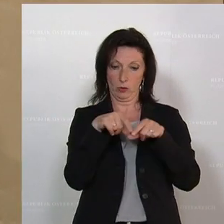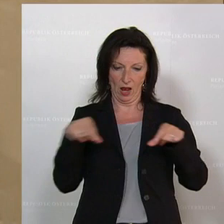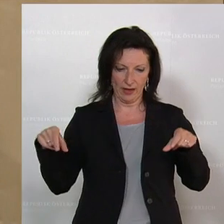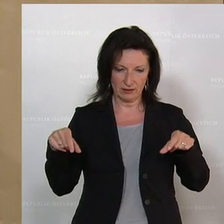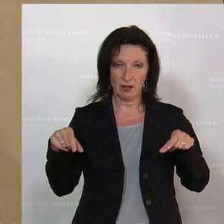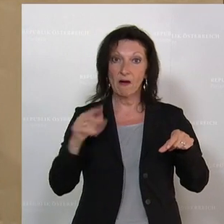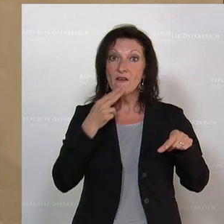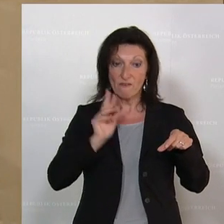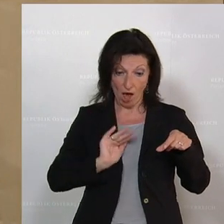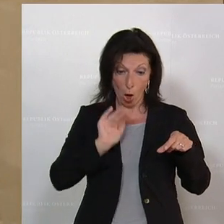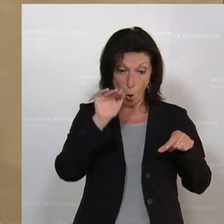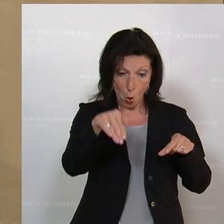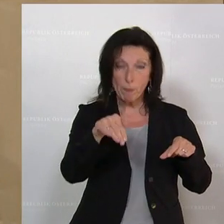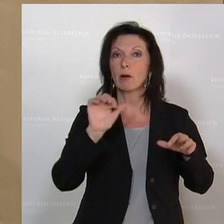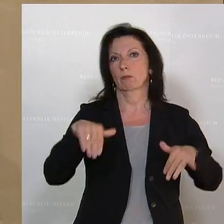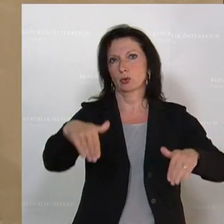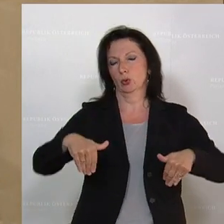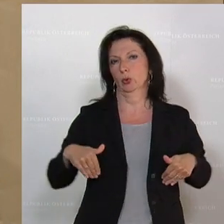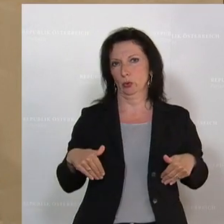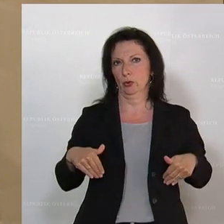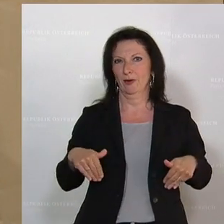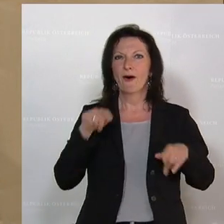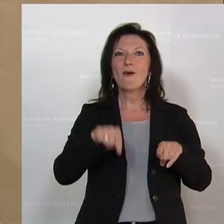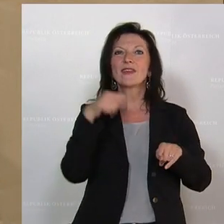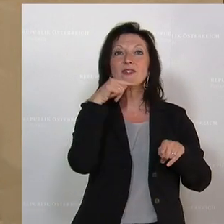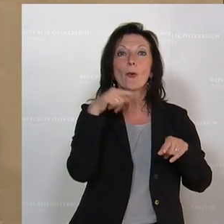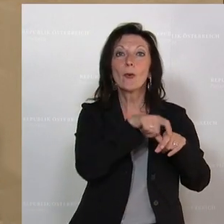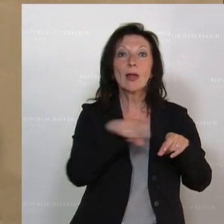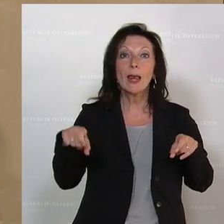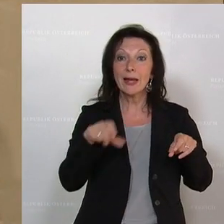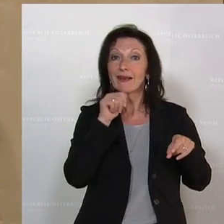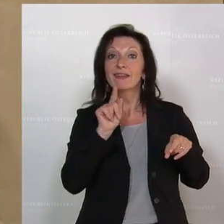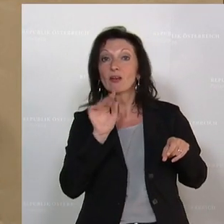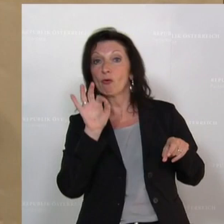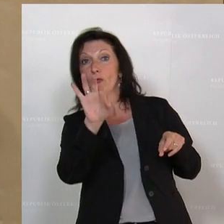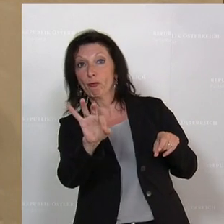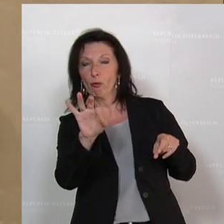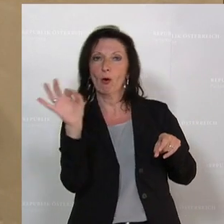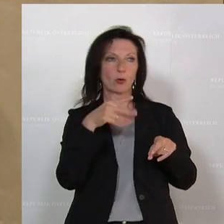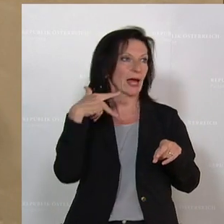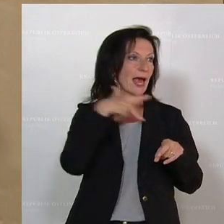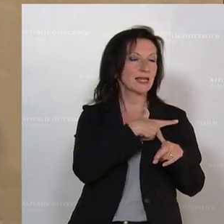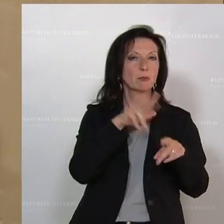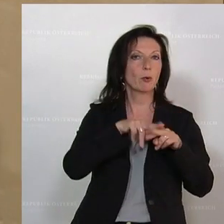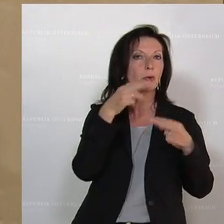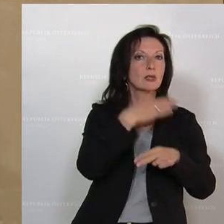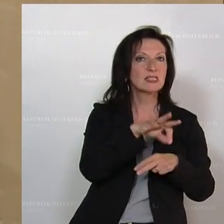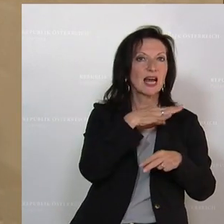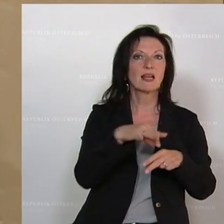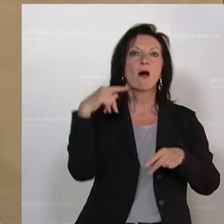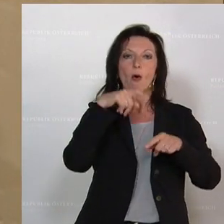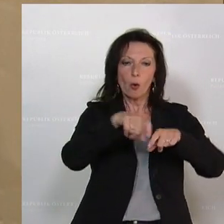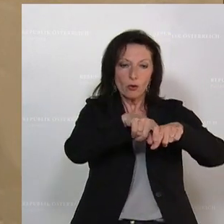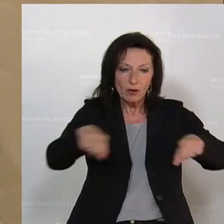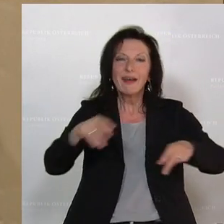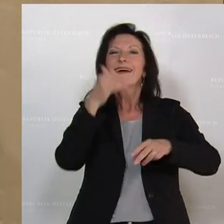diese rote Linie gilt für uns, für alle. Die gilt nicht nur für SPÖ-Bundeskanzler, sondern die gilt für alle